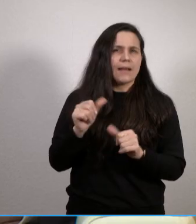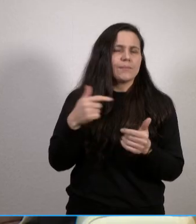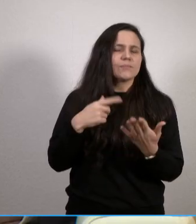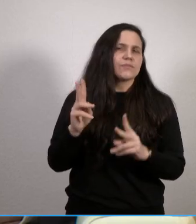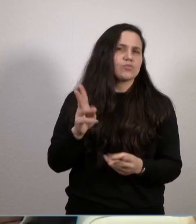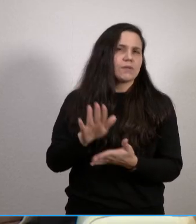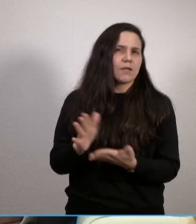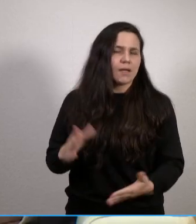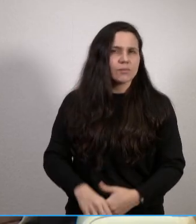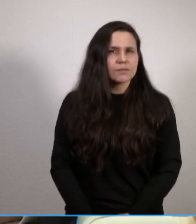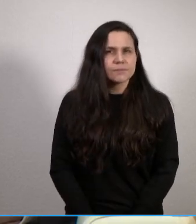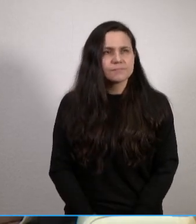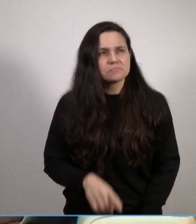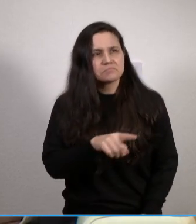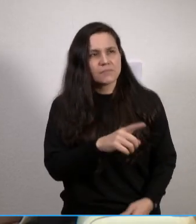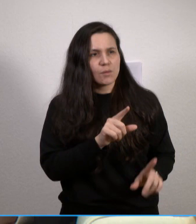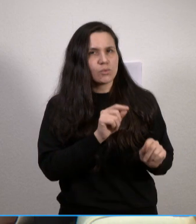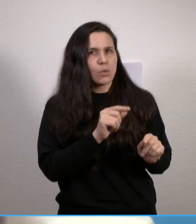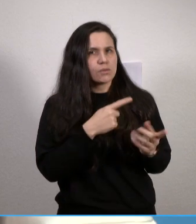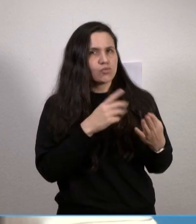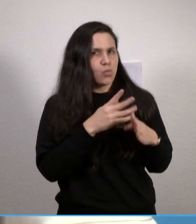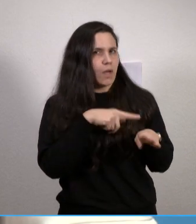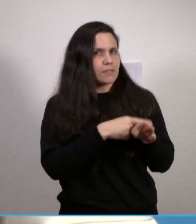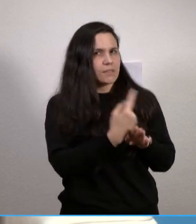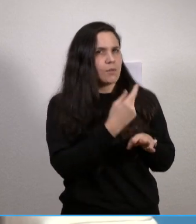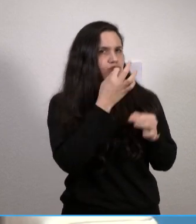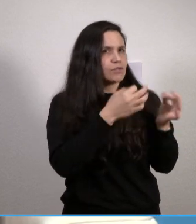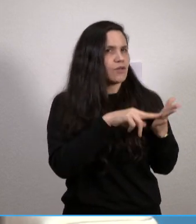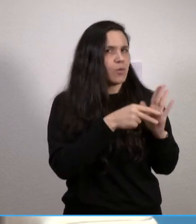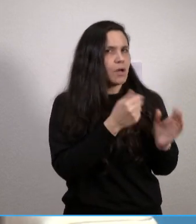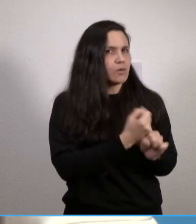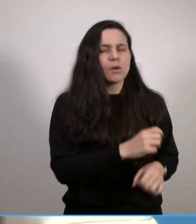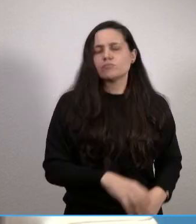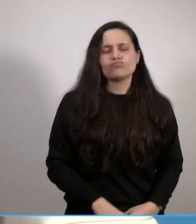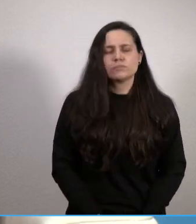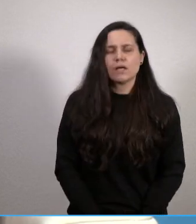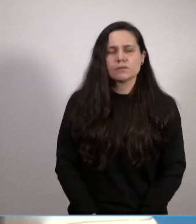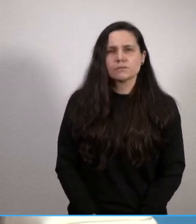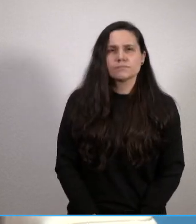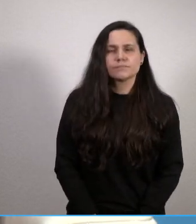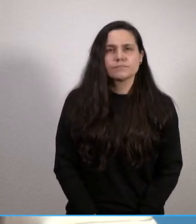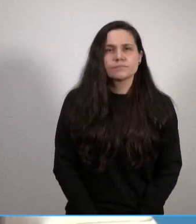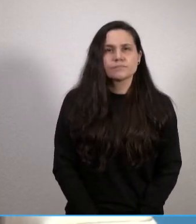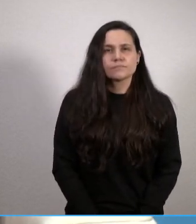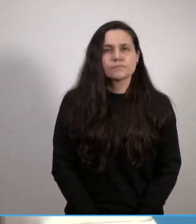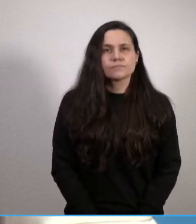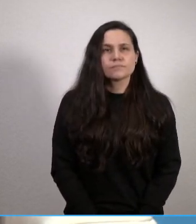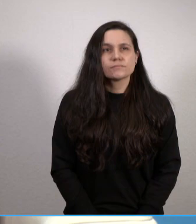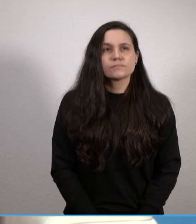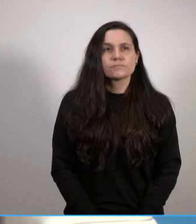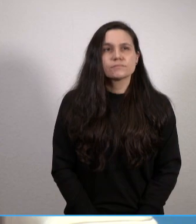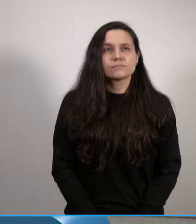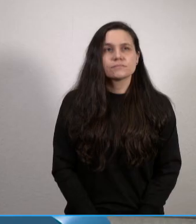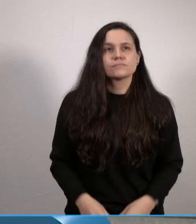Bereiten Sie sich im niedergelassenen Bereich irgendwie speziell darauf vor? Nein. Wir haben immer noch gut zu tun mit den